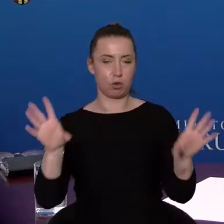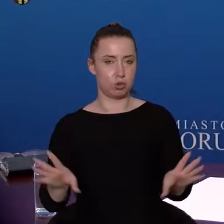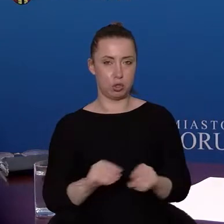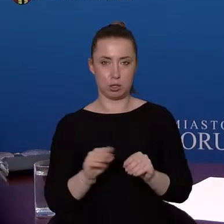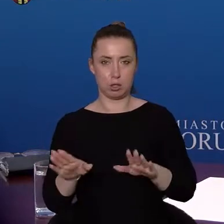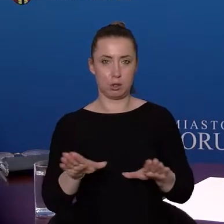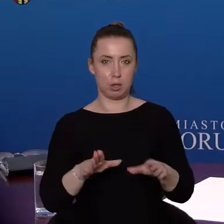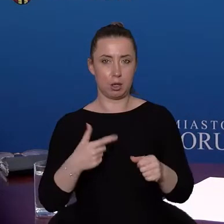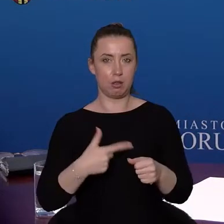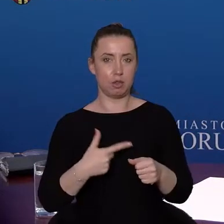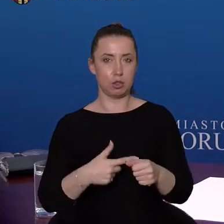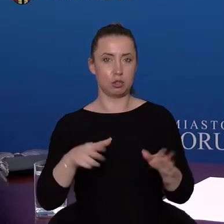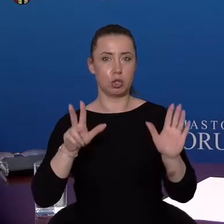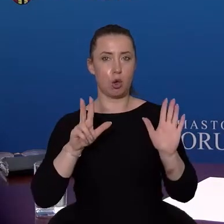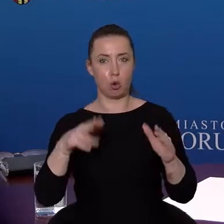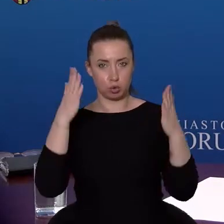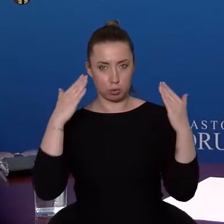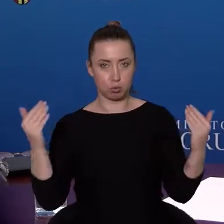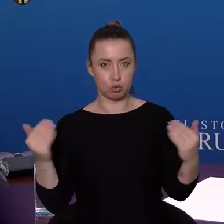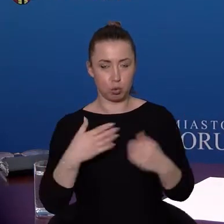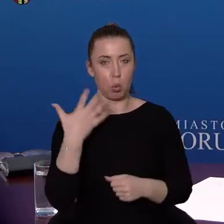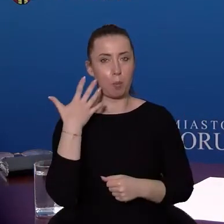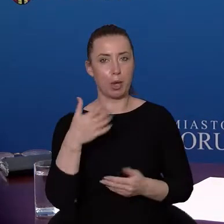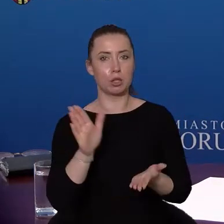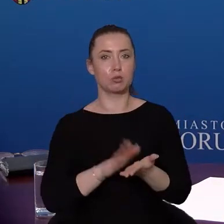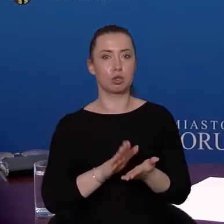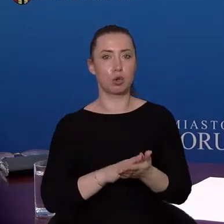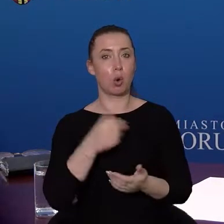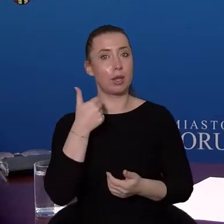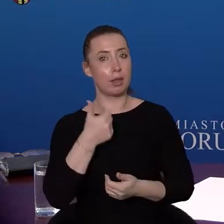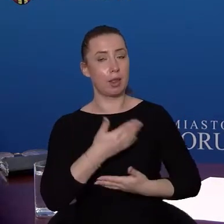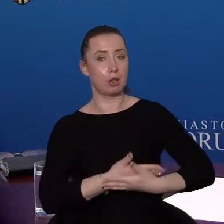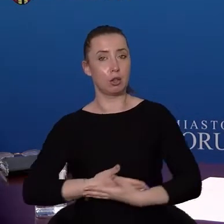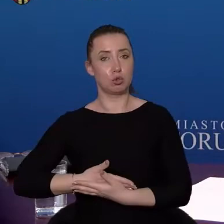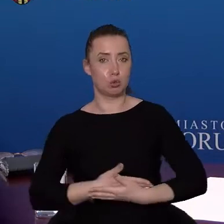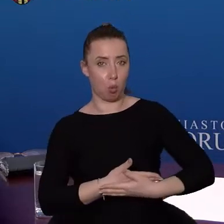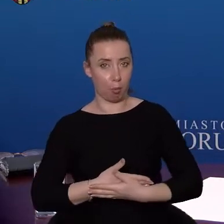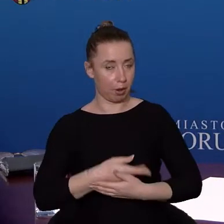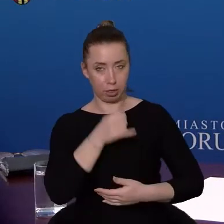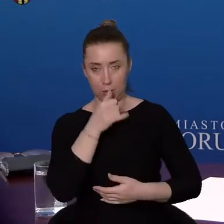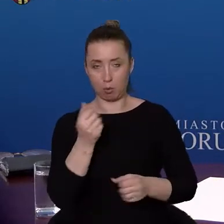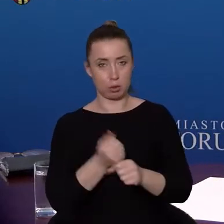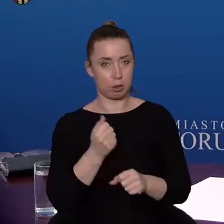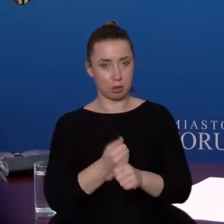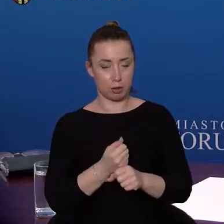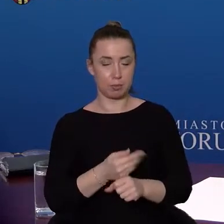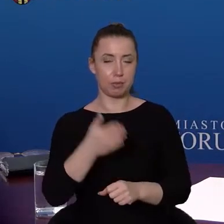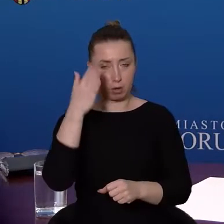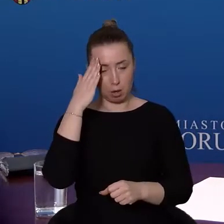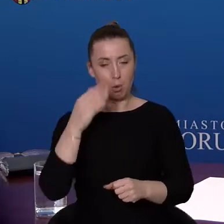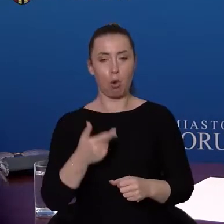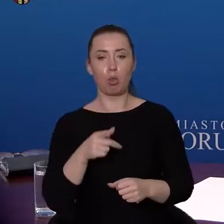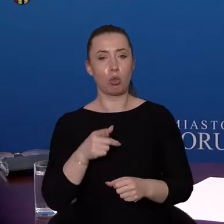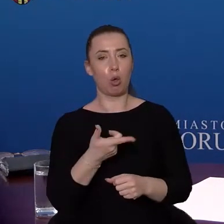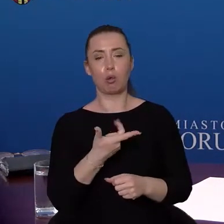28 szkół, 5 przedszkoli, 1 żłobek. Oczywiście są to najczęściej pojedyncze grupy, ale zdarzają